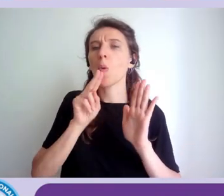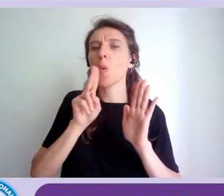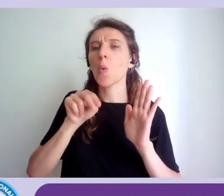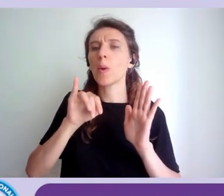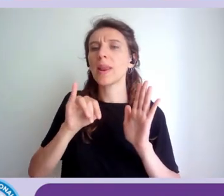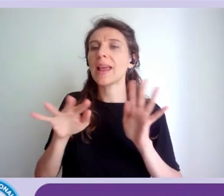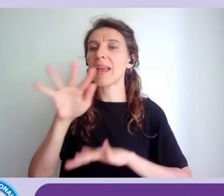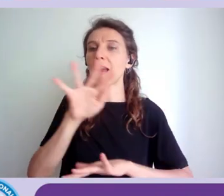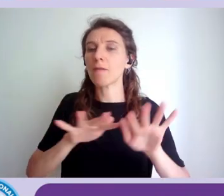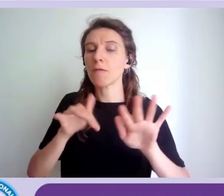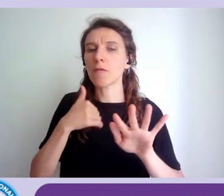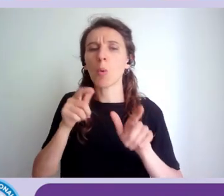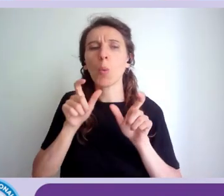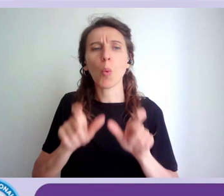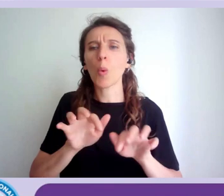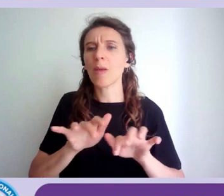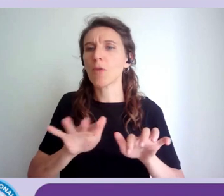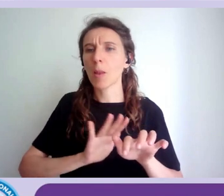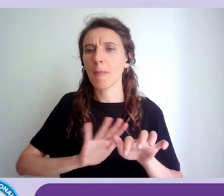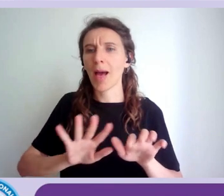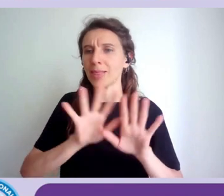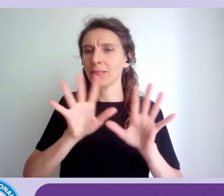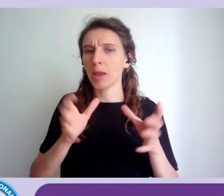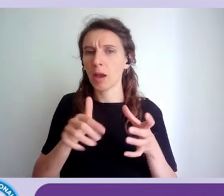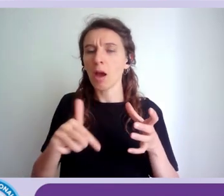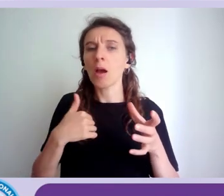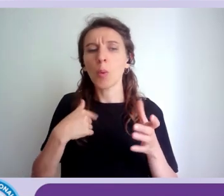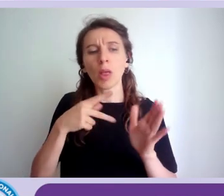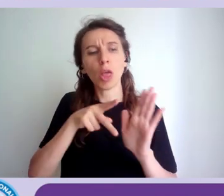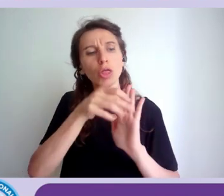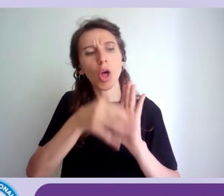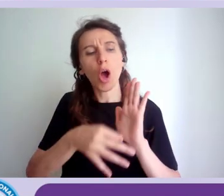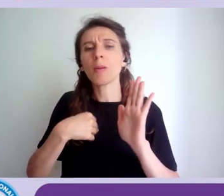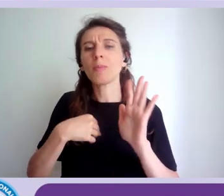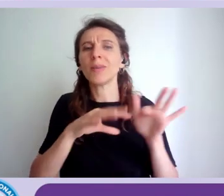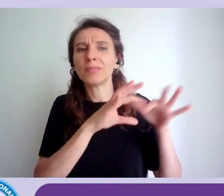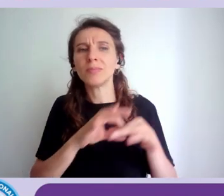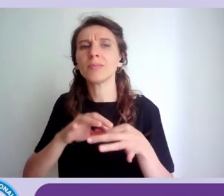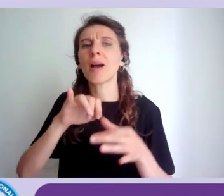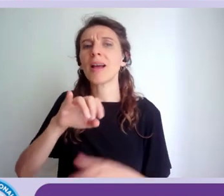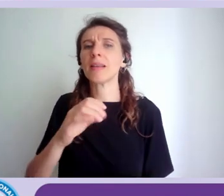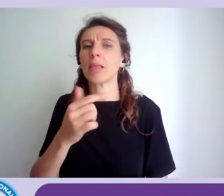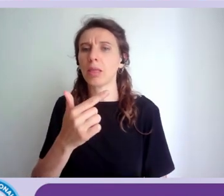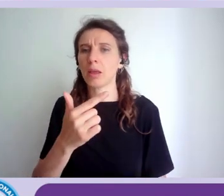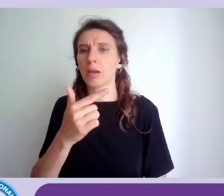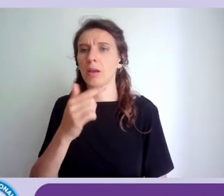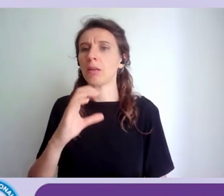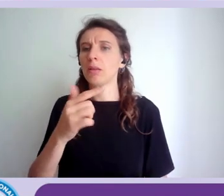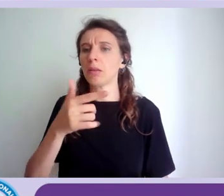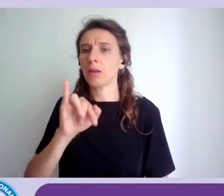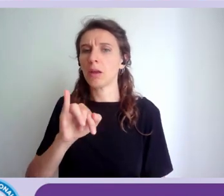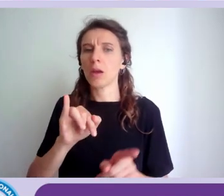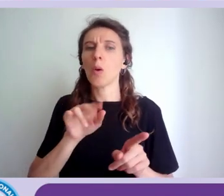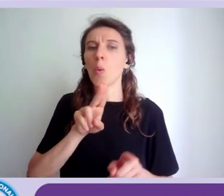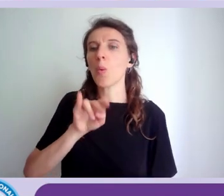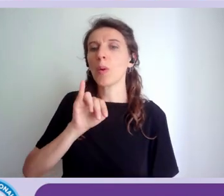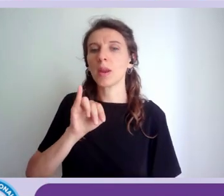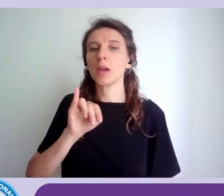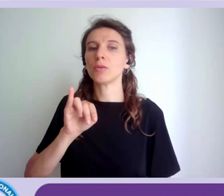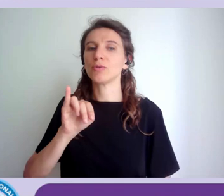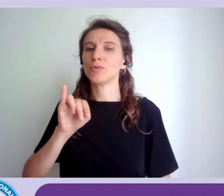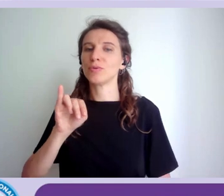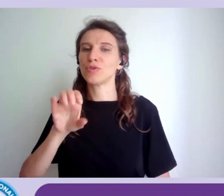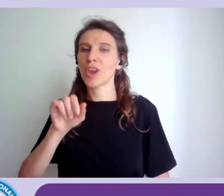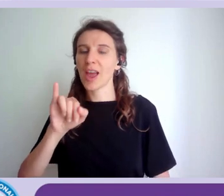informatica dove nascono tutte le norme legate all'ict la famosa unicei e n 301